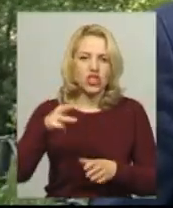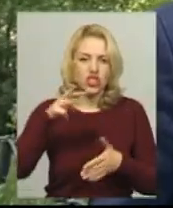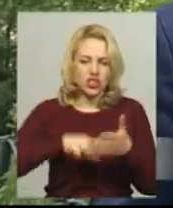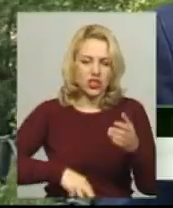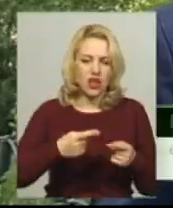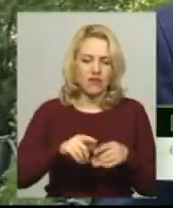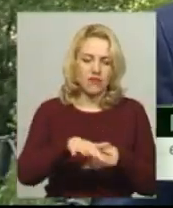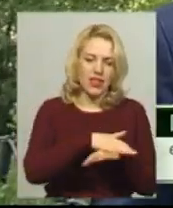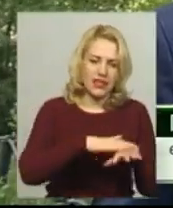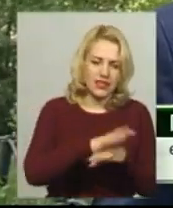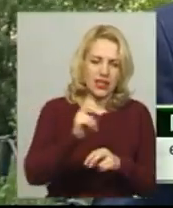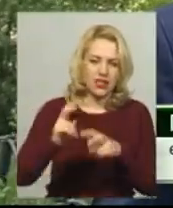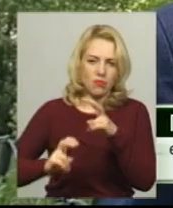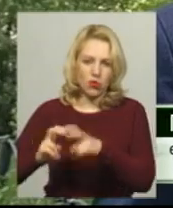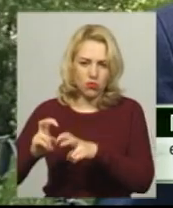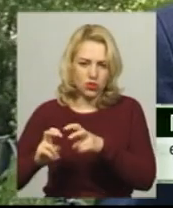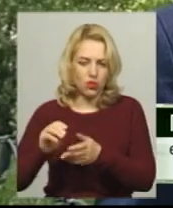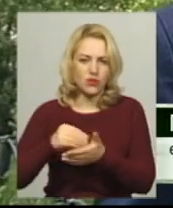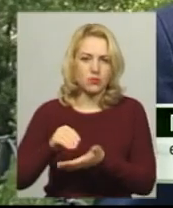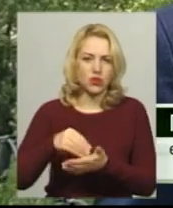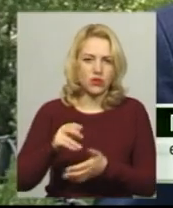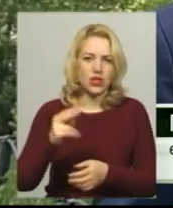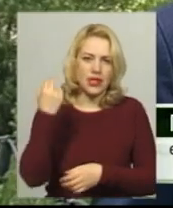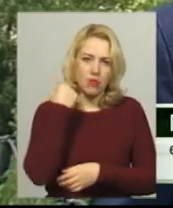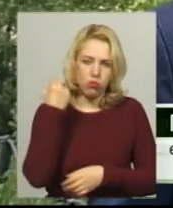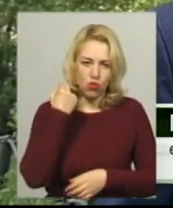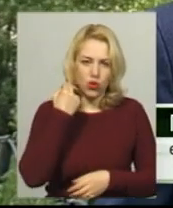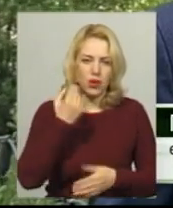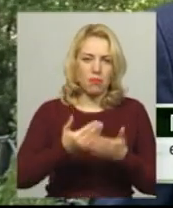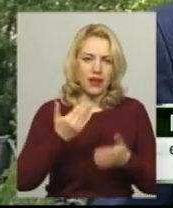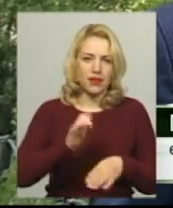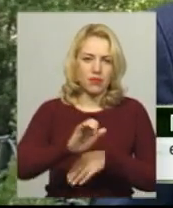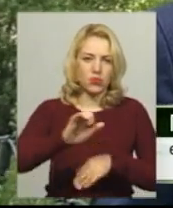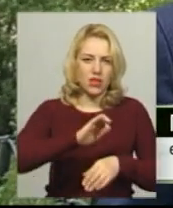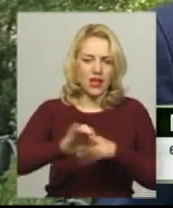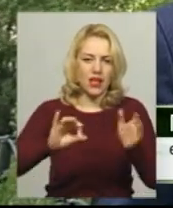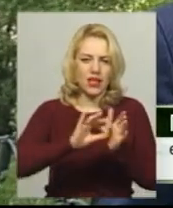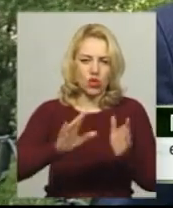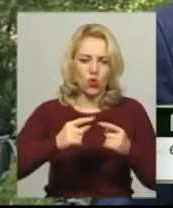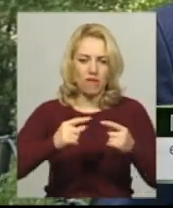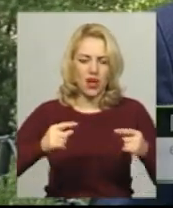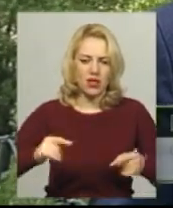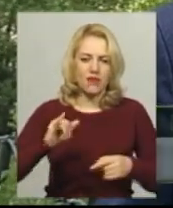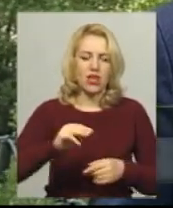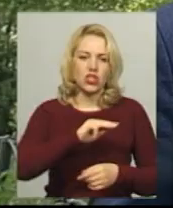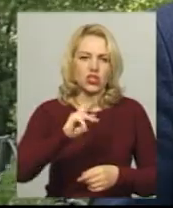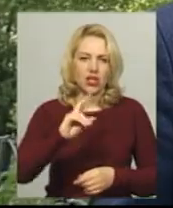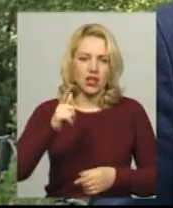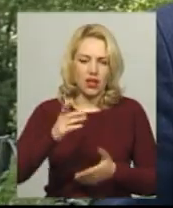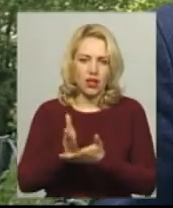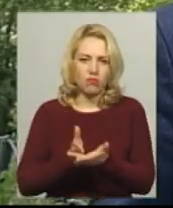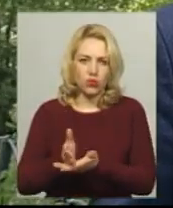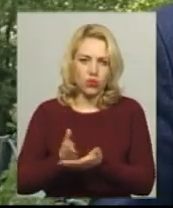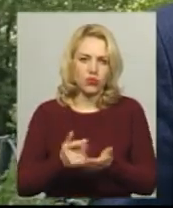промислові споживачі заборгували постачальникам енергетичних товарів і житлово-комунальних послуг понад